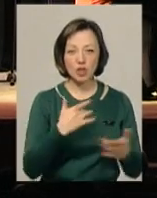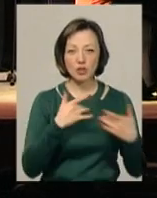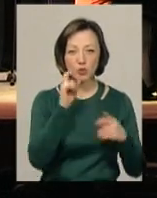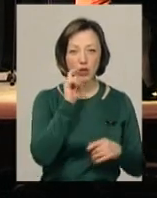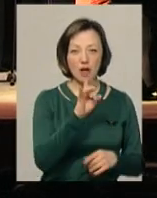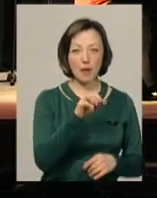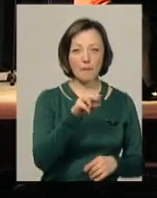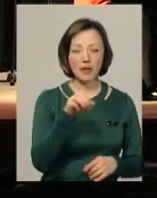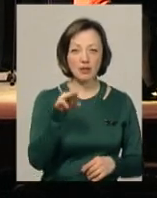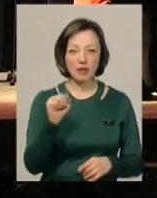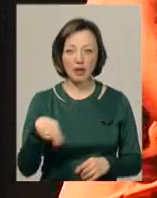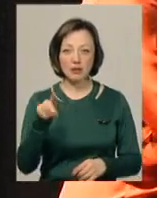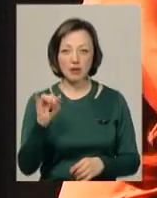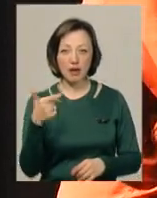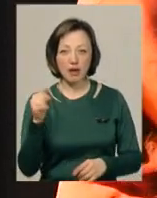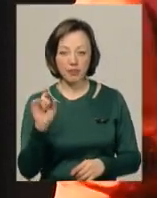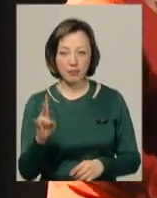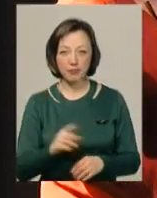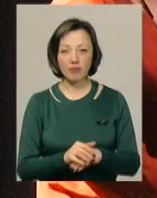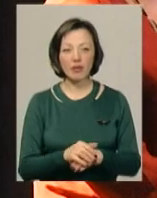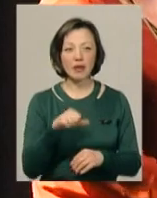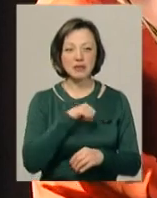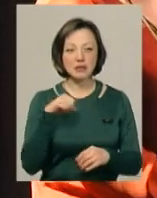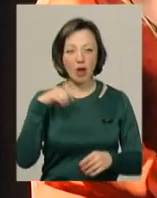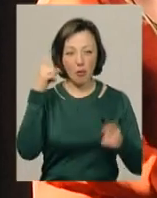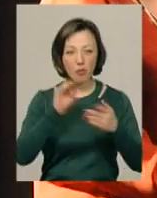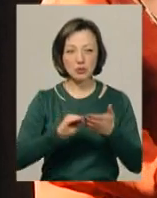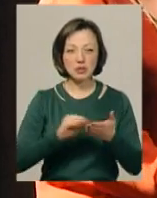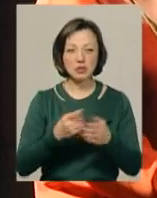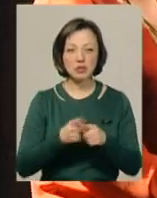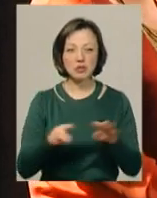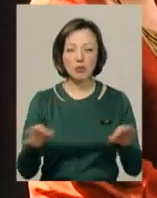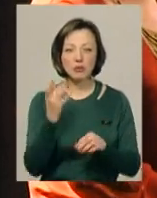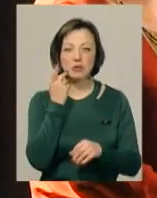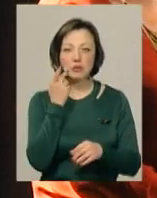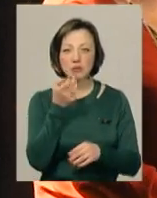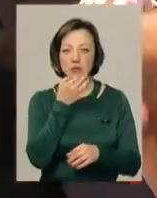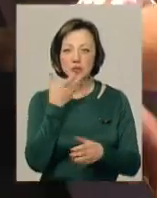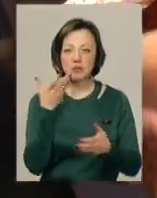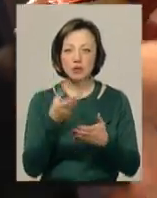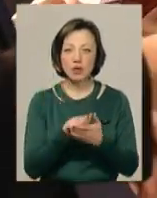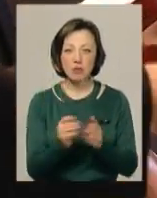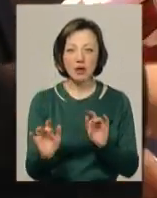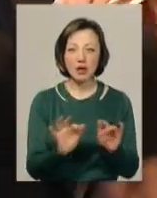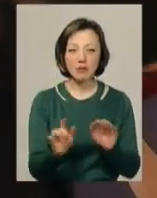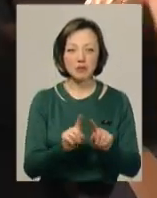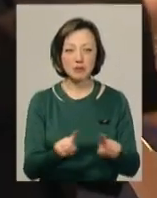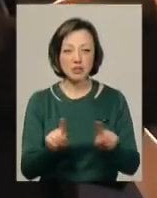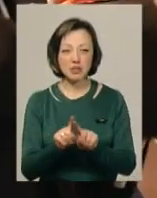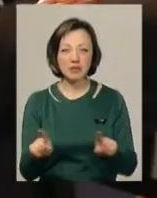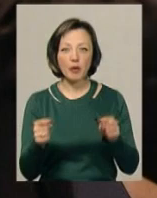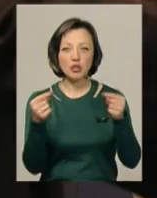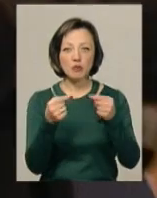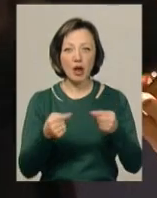Оксани Рапіти та Мирослава Драгана. За словами самого композитора, ця музика завжди приваблювала його своїми ритмами і специфічними